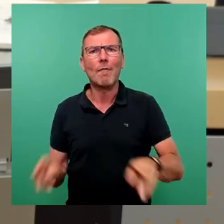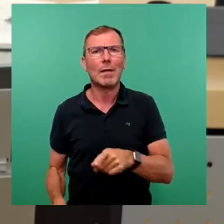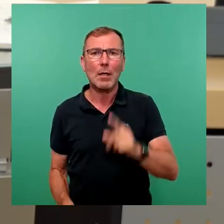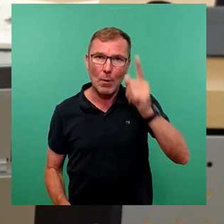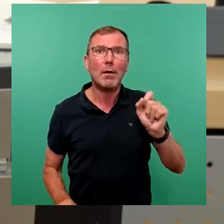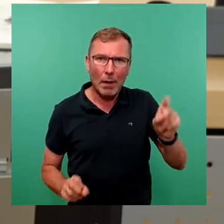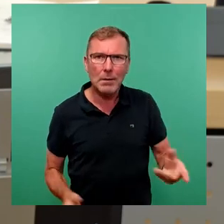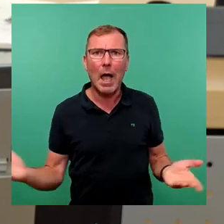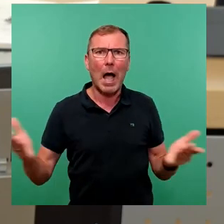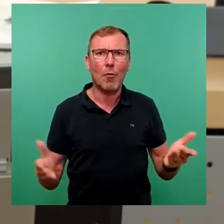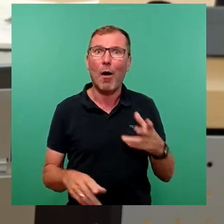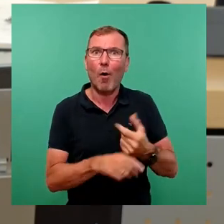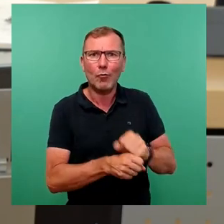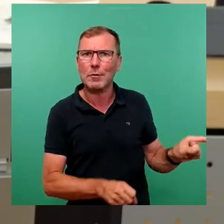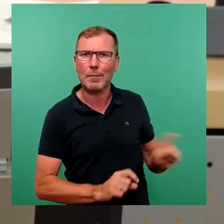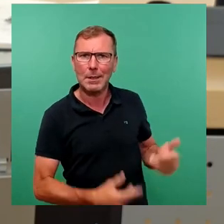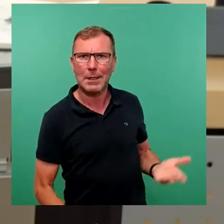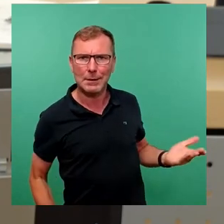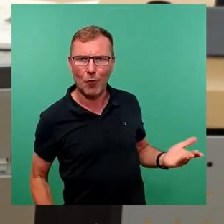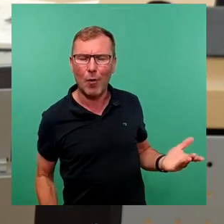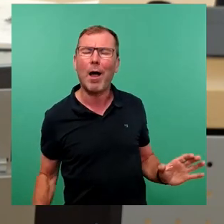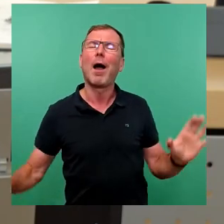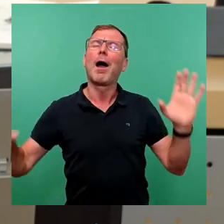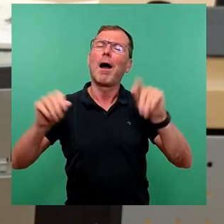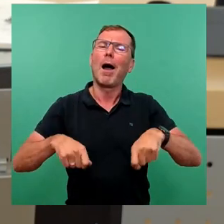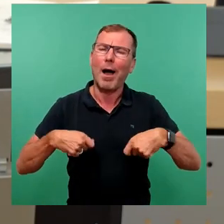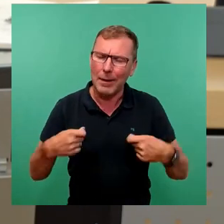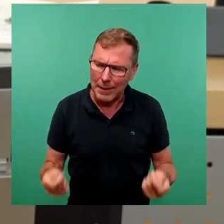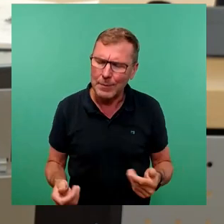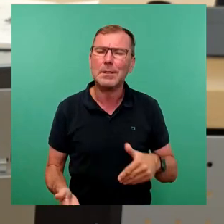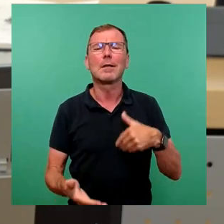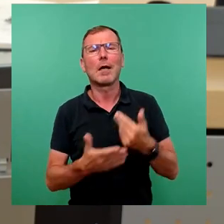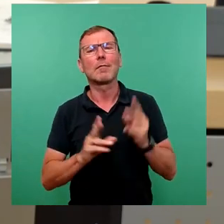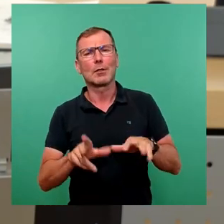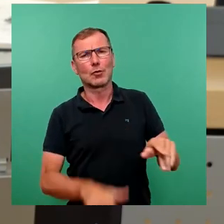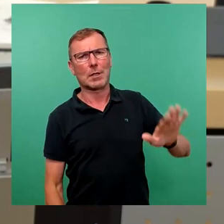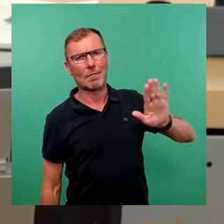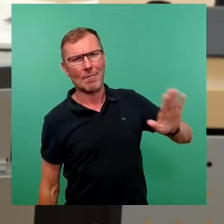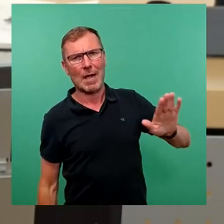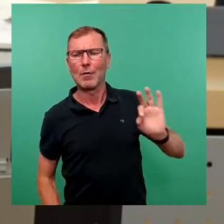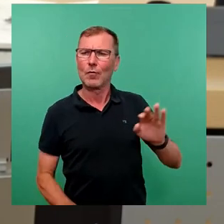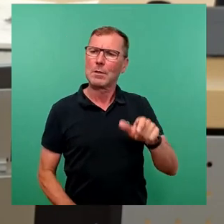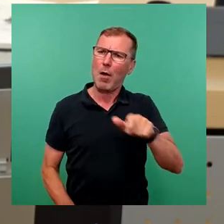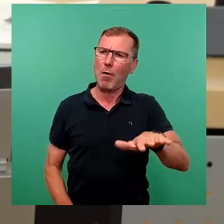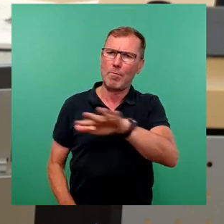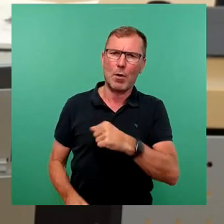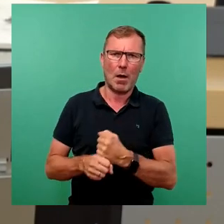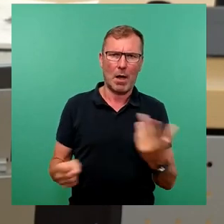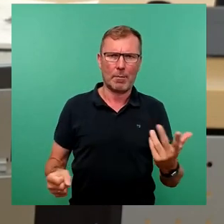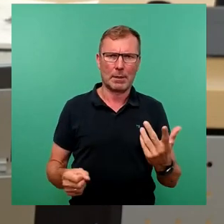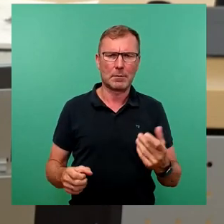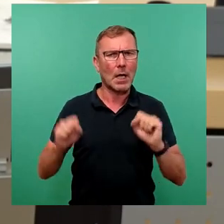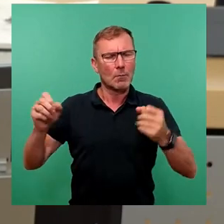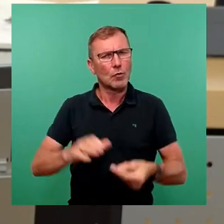Gegensatz zum Ordnungsamt. Fazit. Es ist die Aufgabe einer Stadtverwaltung, für ihre Bürger zu arbeiten und Engagement zu unterstützen.